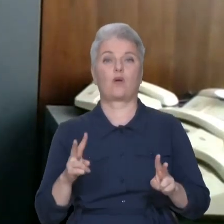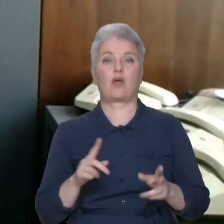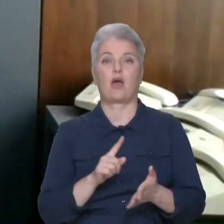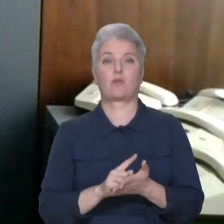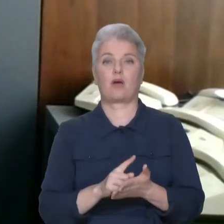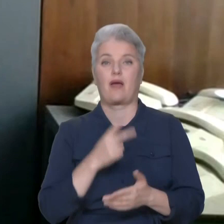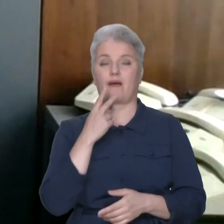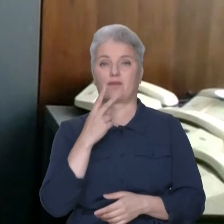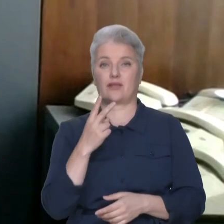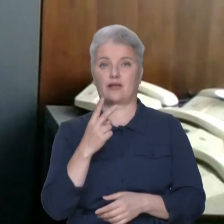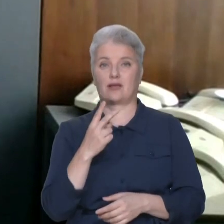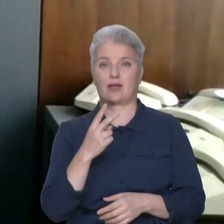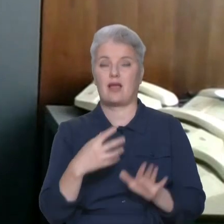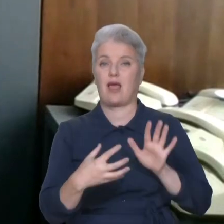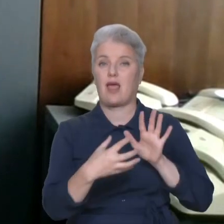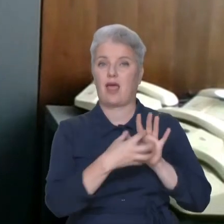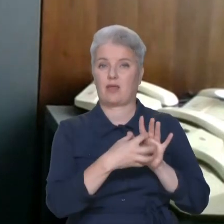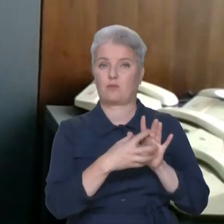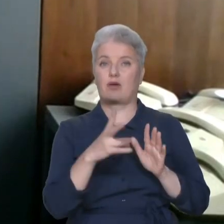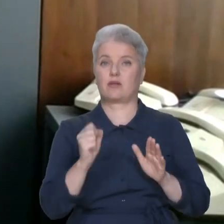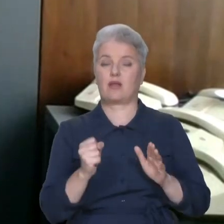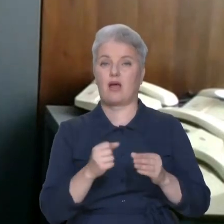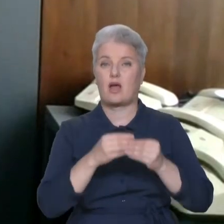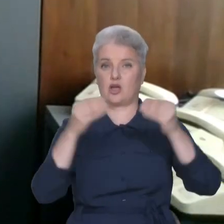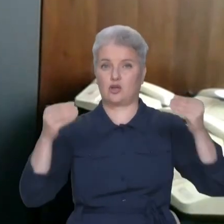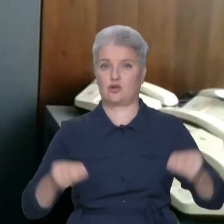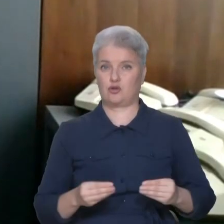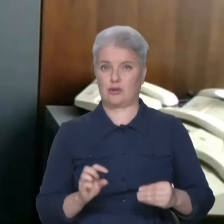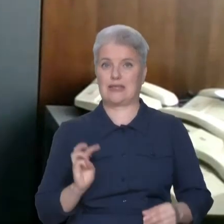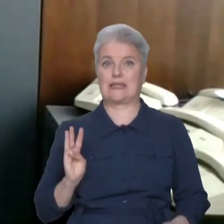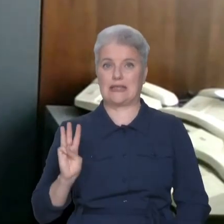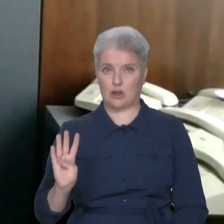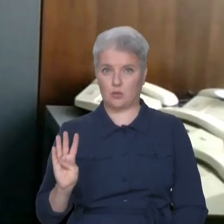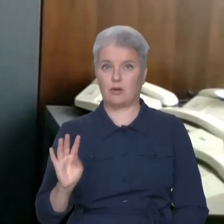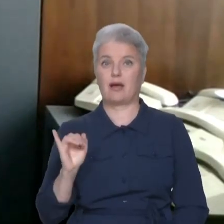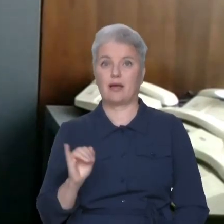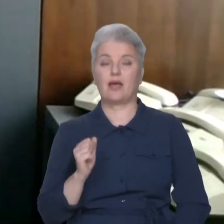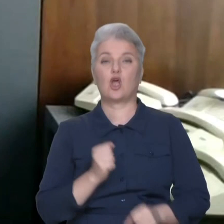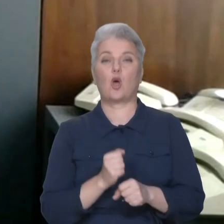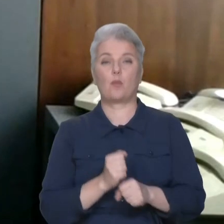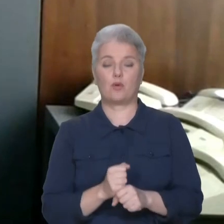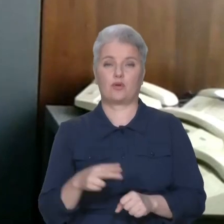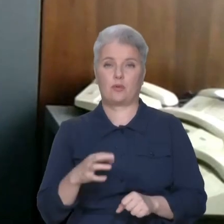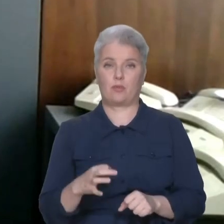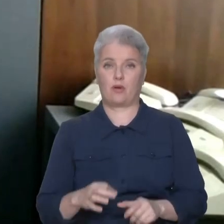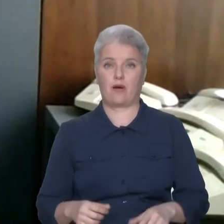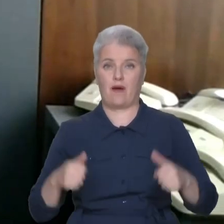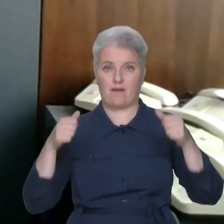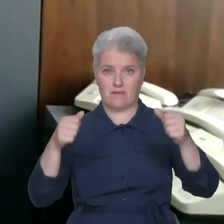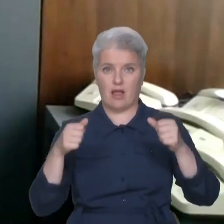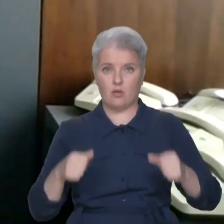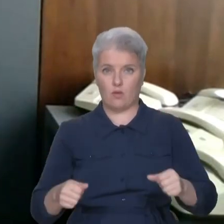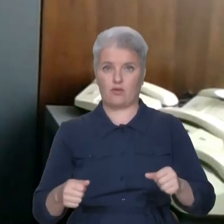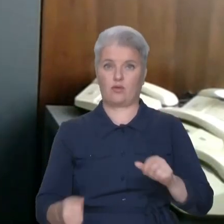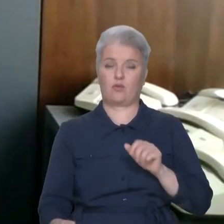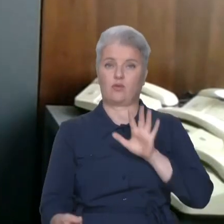герб спосередньо на щиті тризуб, і, власне, роботи по встановленню тризуба